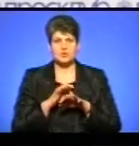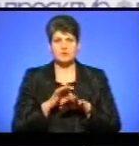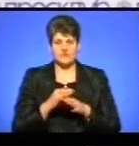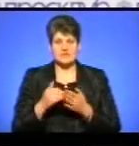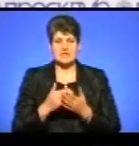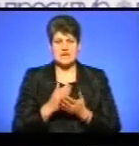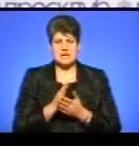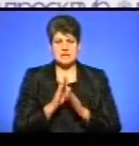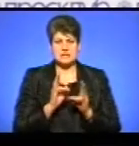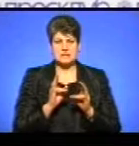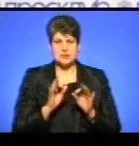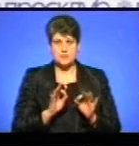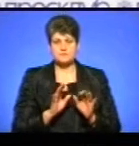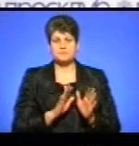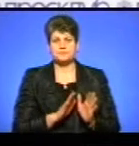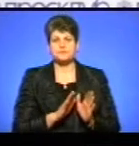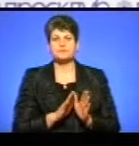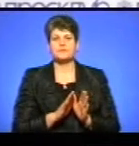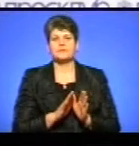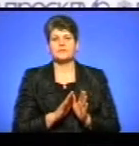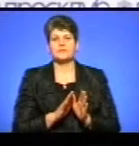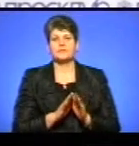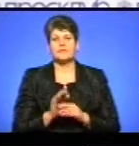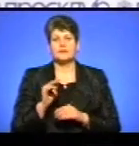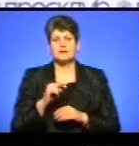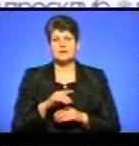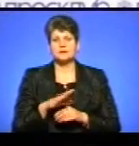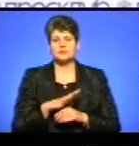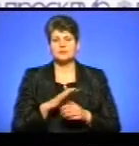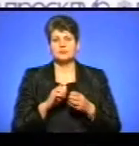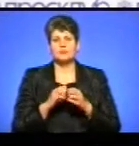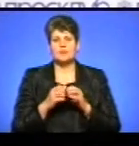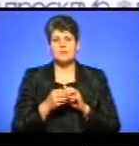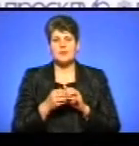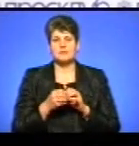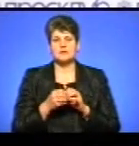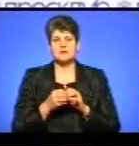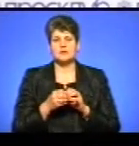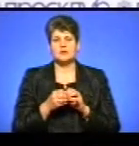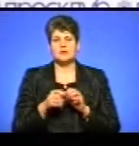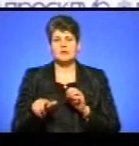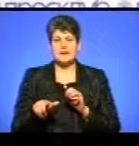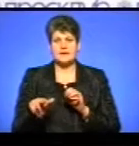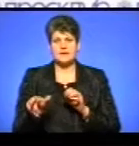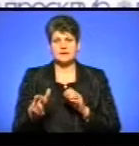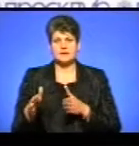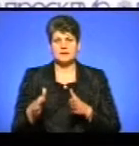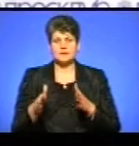якісно. Там був проблемний, ділянка була на дорозі